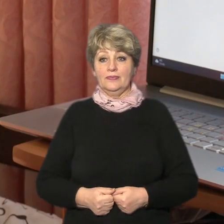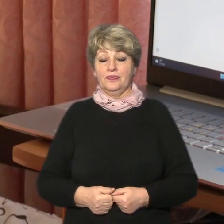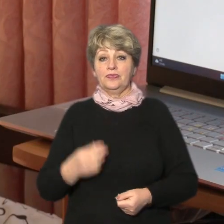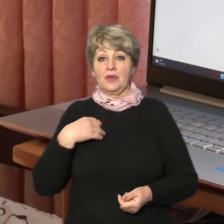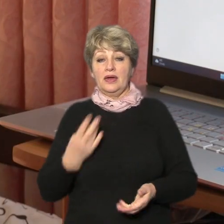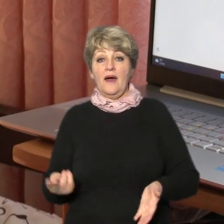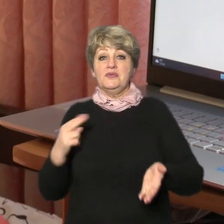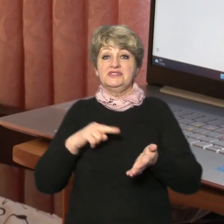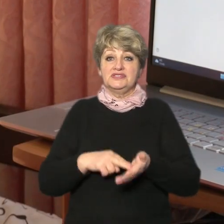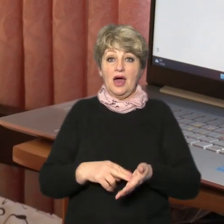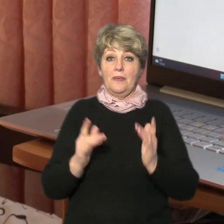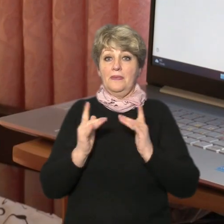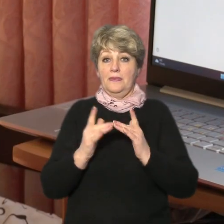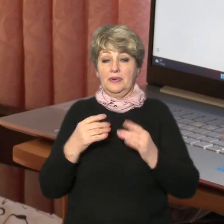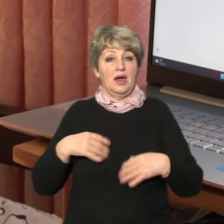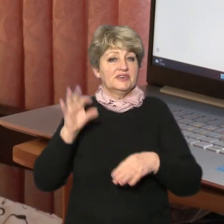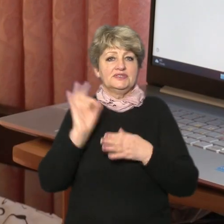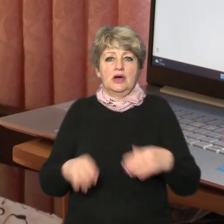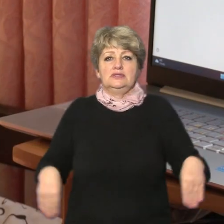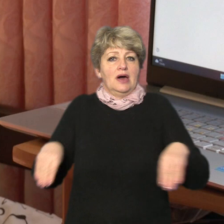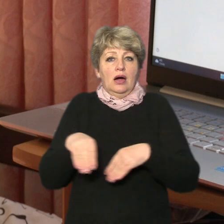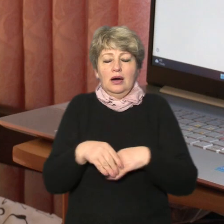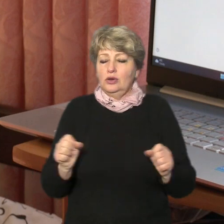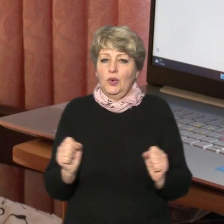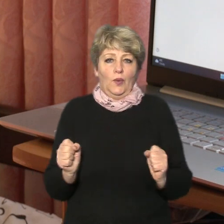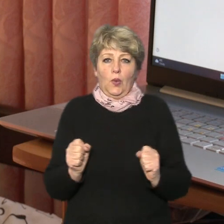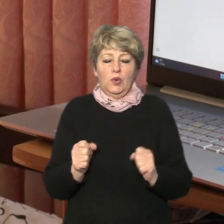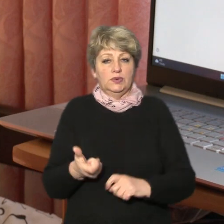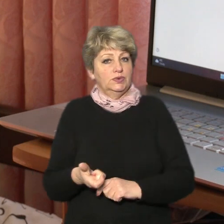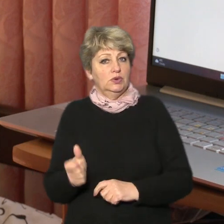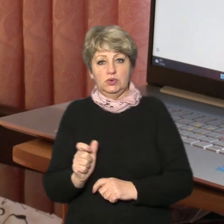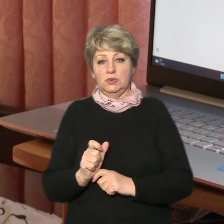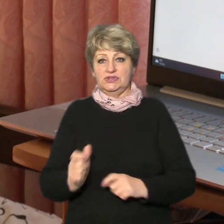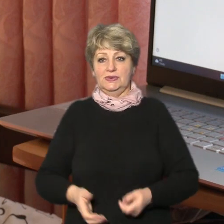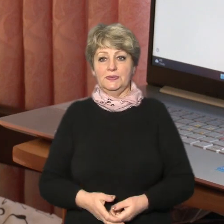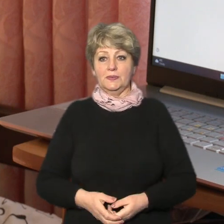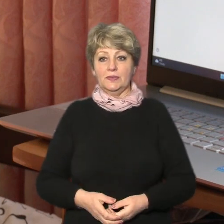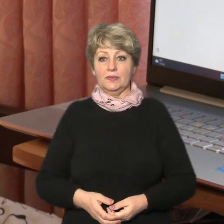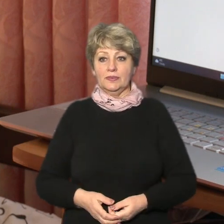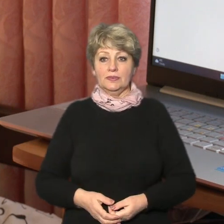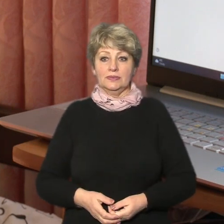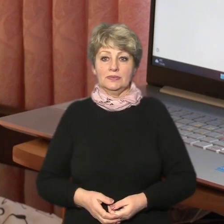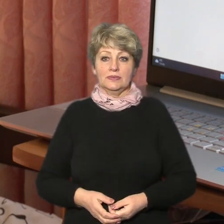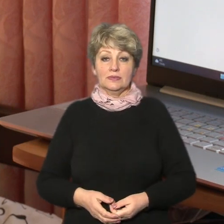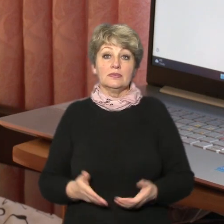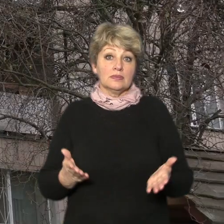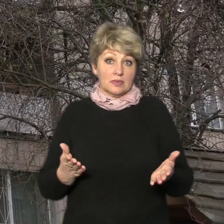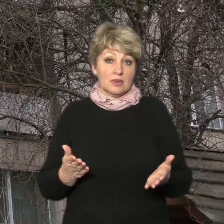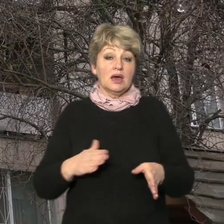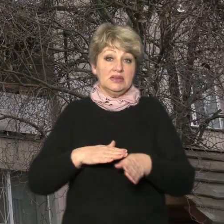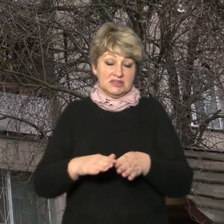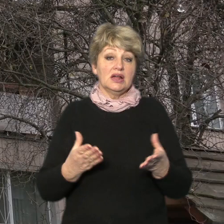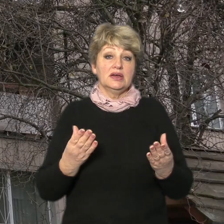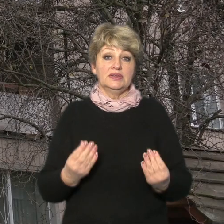з ліжка я вдіваю халат тому що холодно дуже і так цілий